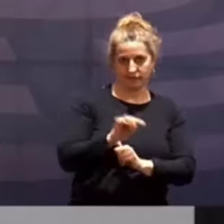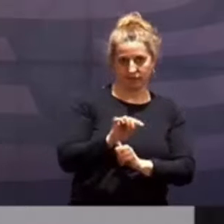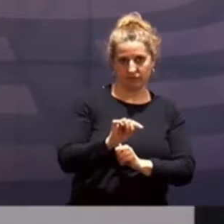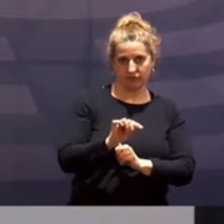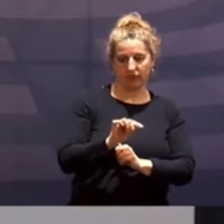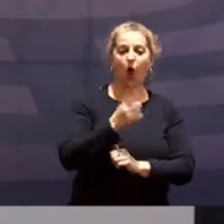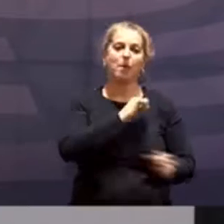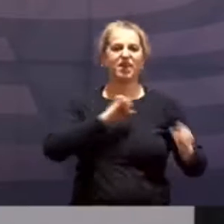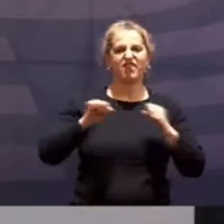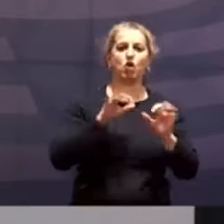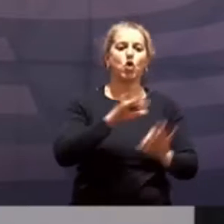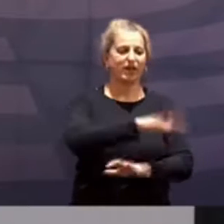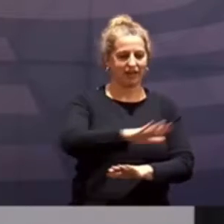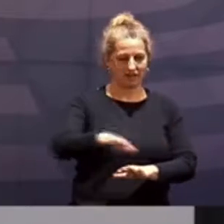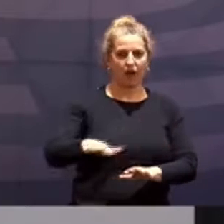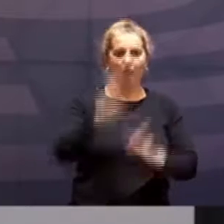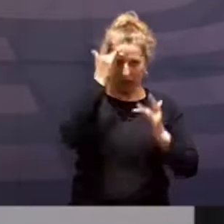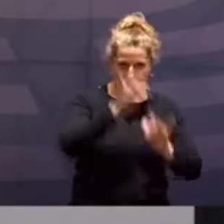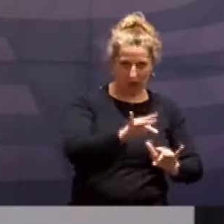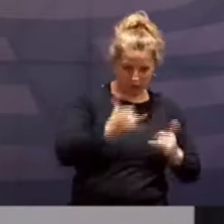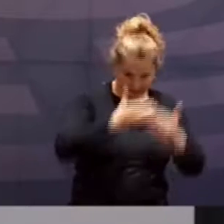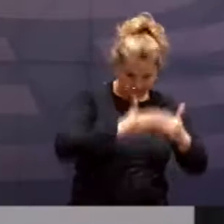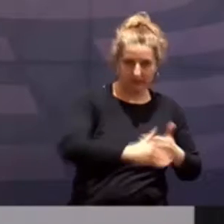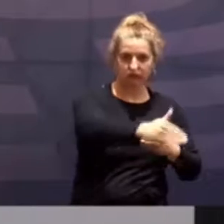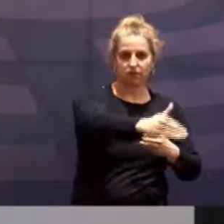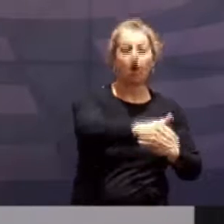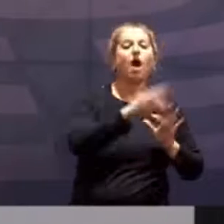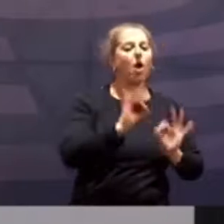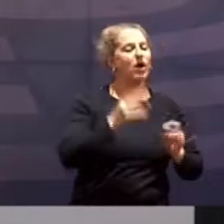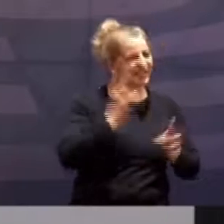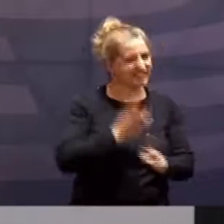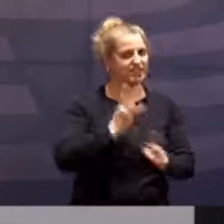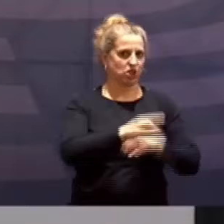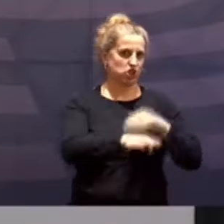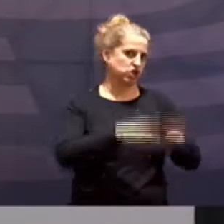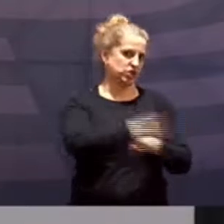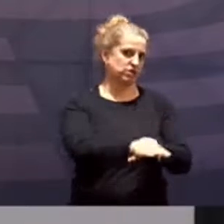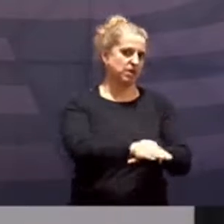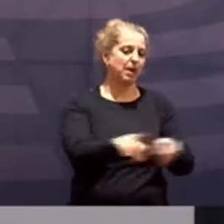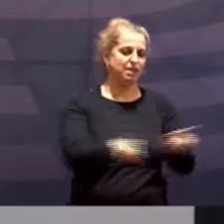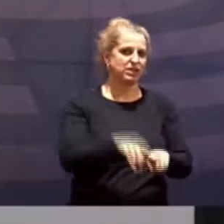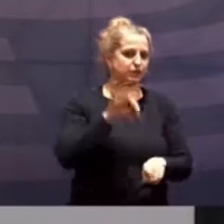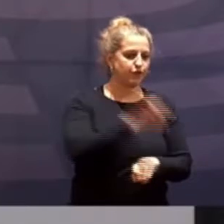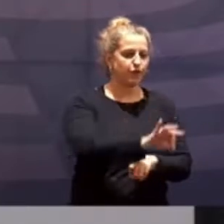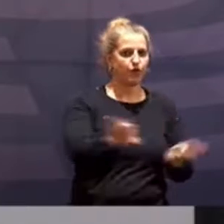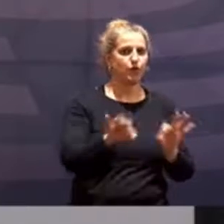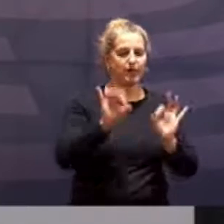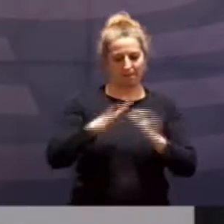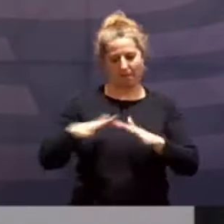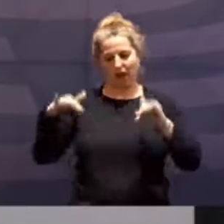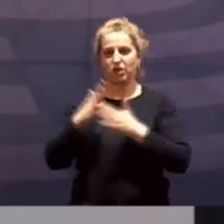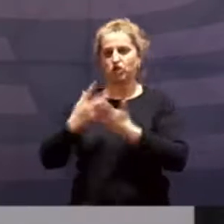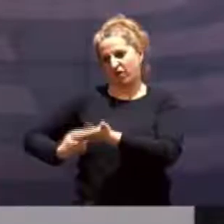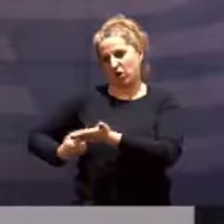von Bewegungen für Kids wieder zulassen können. Dieser Schritt ist auch ein richtiger Schritt, der zurecht im Vorfeld auch in diesem Parlament bereits